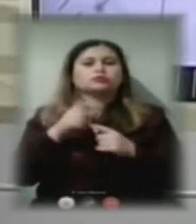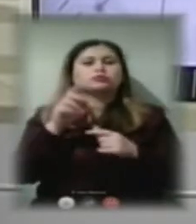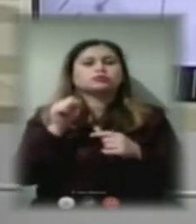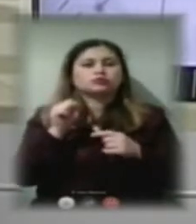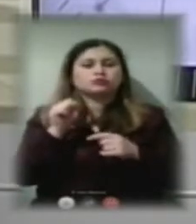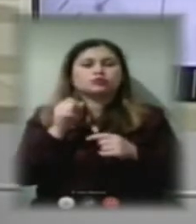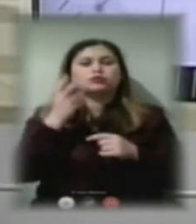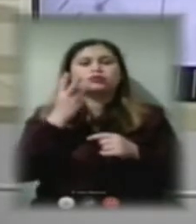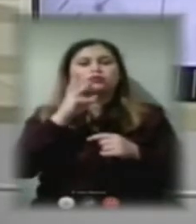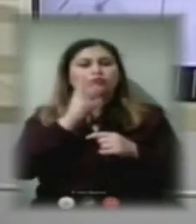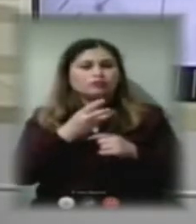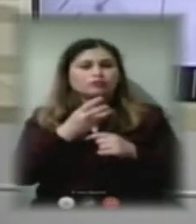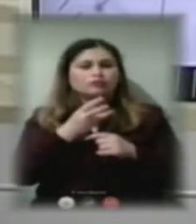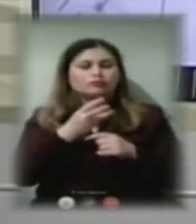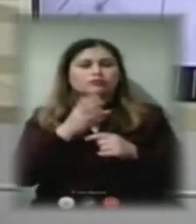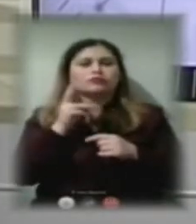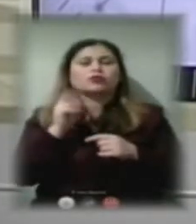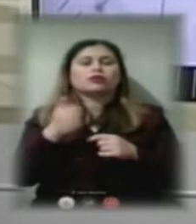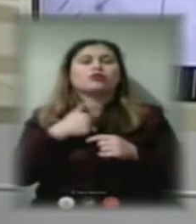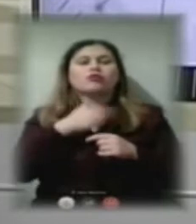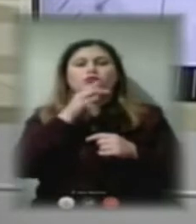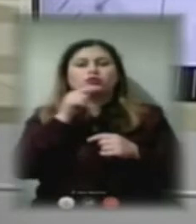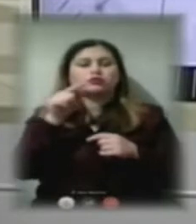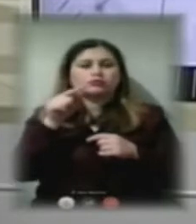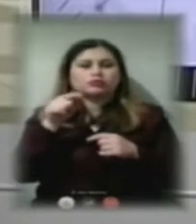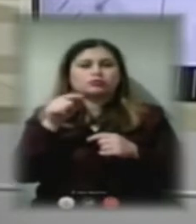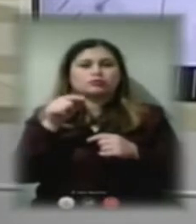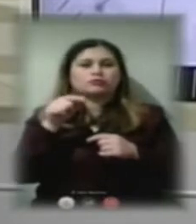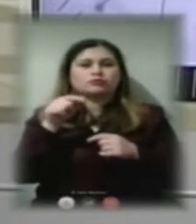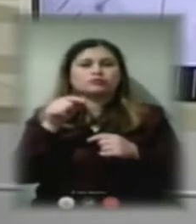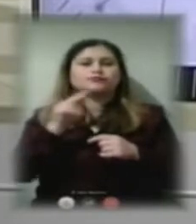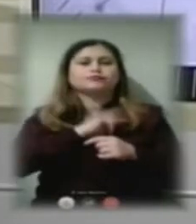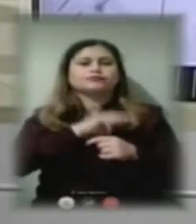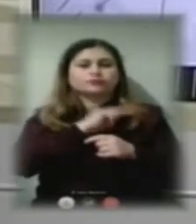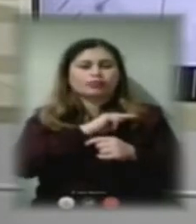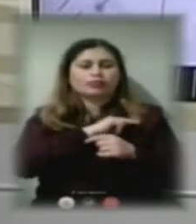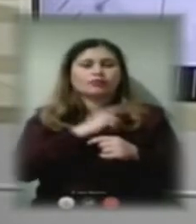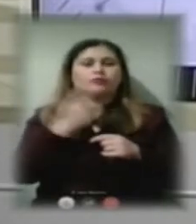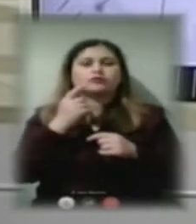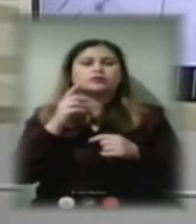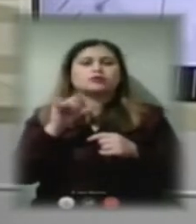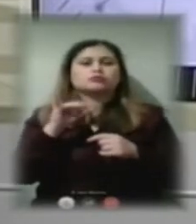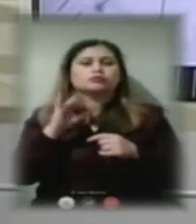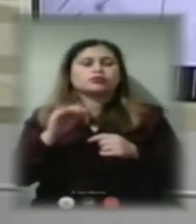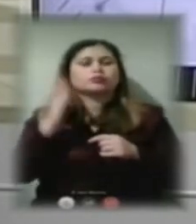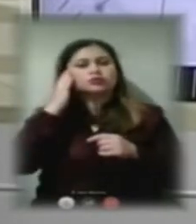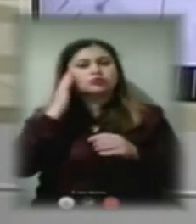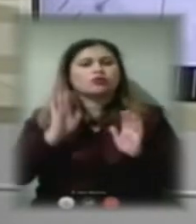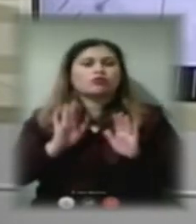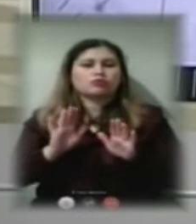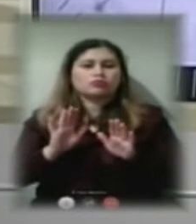роки, коли я там працюю першим заступником міського голови, є за що